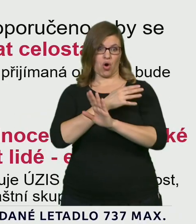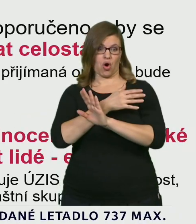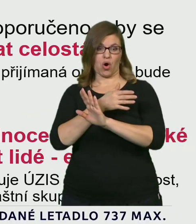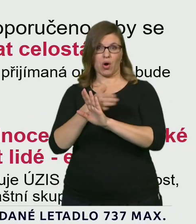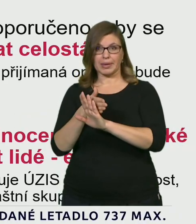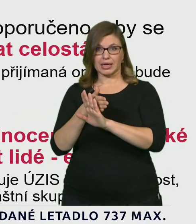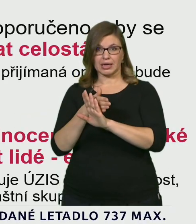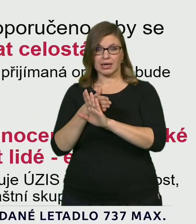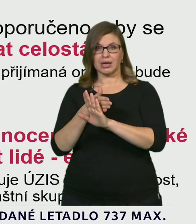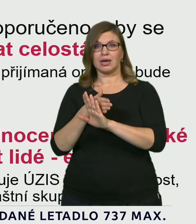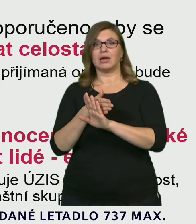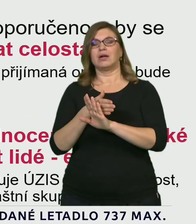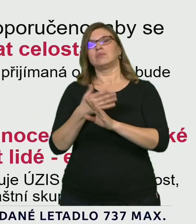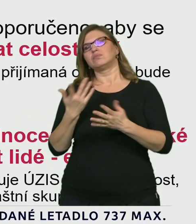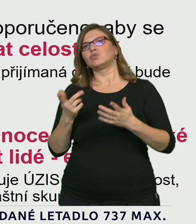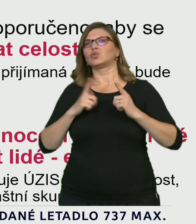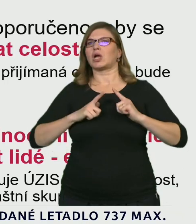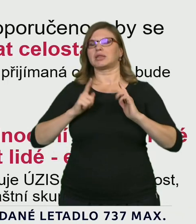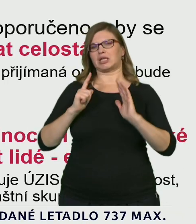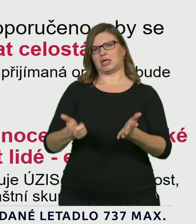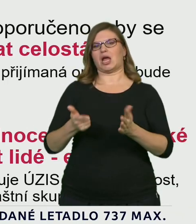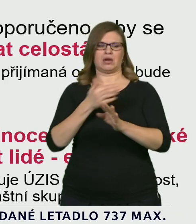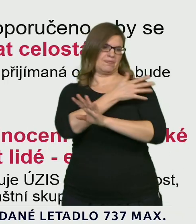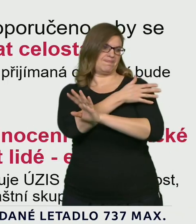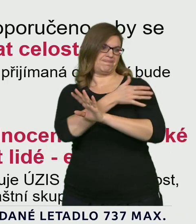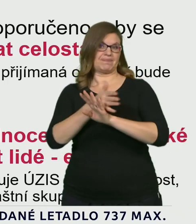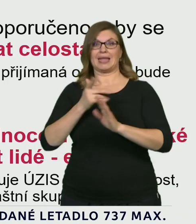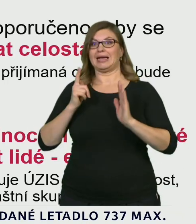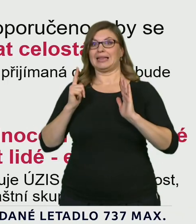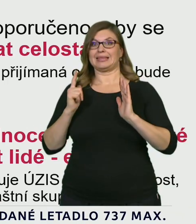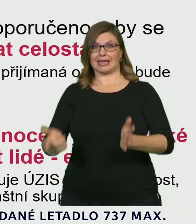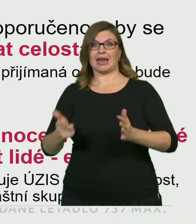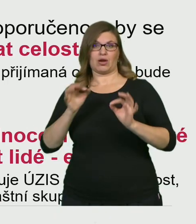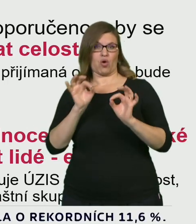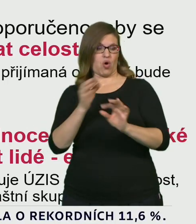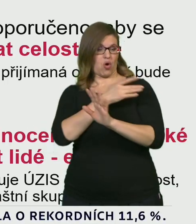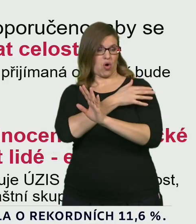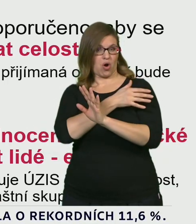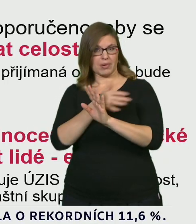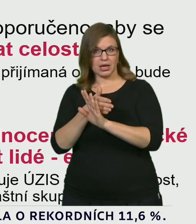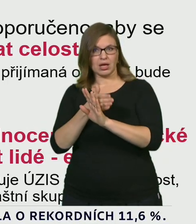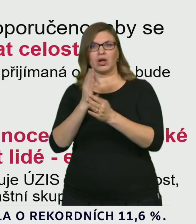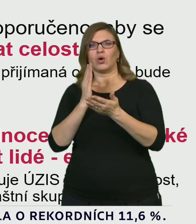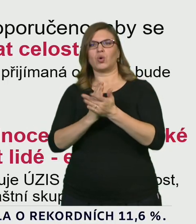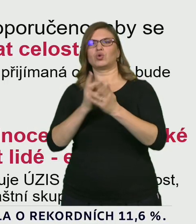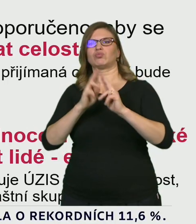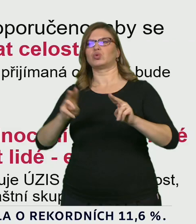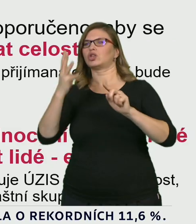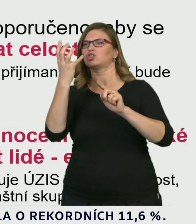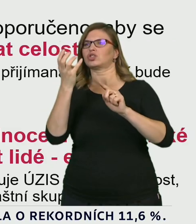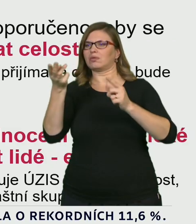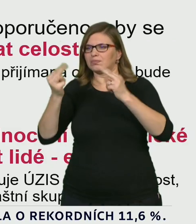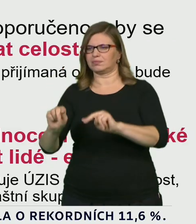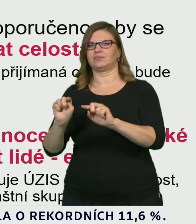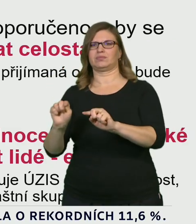potom je bezpečné počkat týden, aby týden bylo riziko nastaveno v těch nižších hodnotách a jestliže k